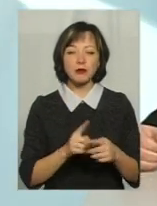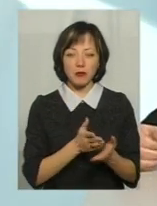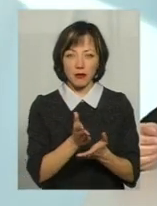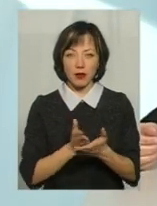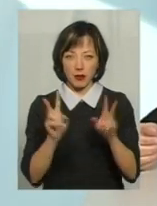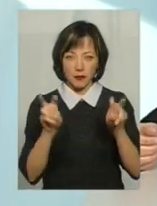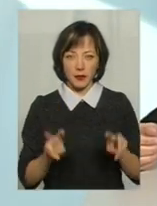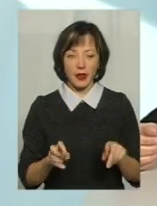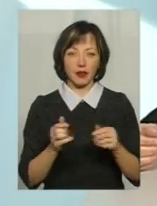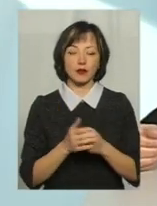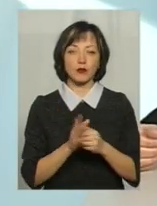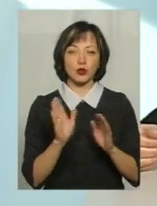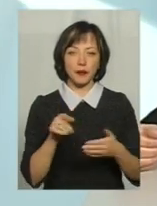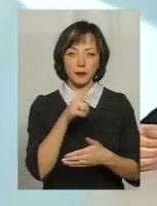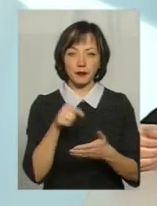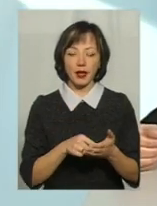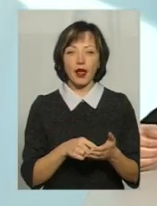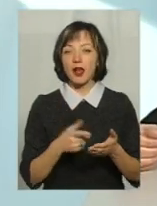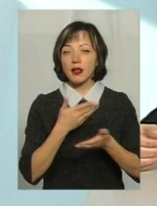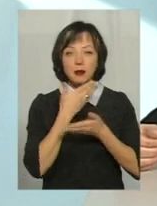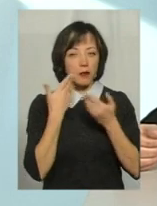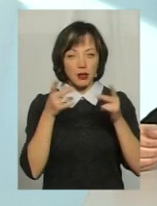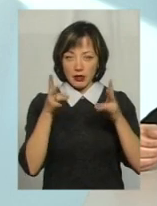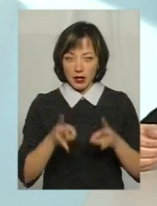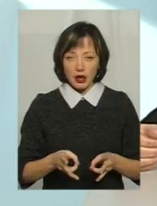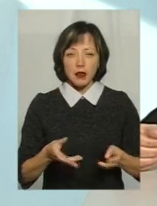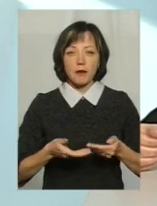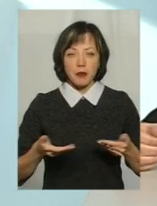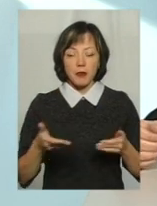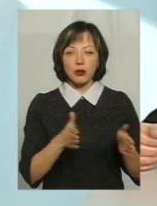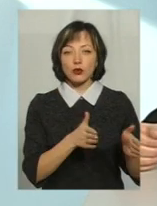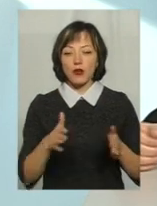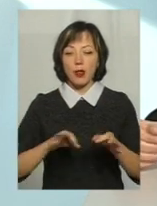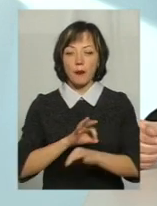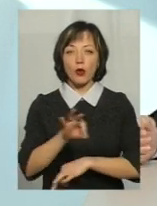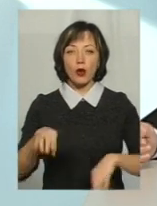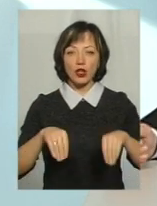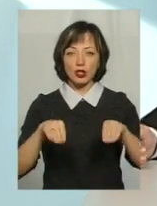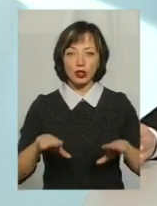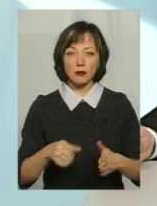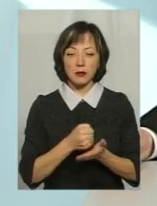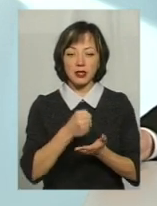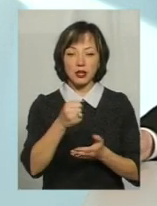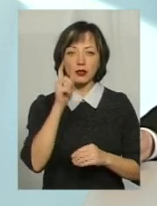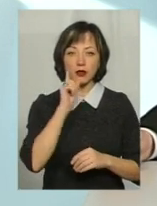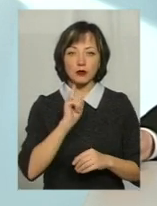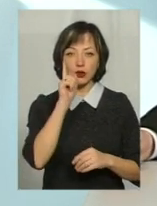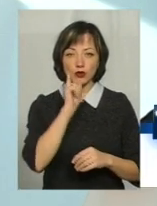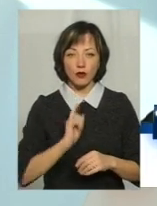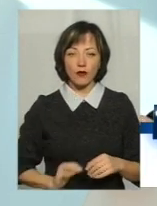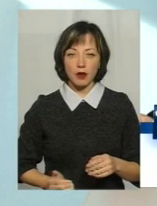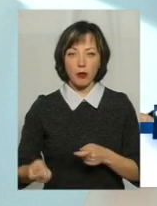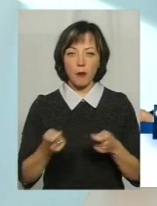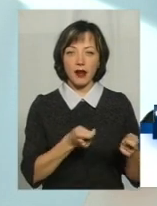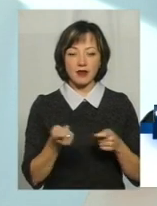Тут ніякої трагедії немає. Ми вже підготували рішення, проєкт рішення виконкому про призначення тимчасового перевізника на ці маршрути.